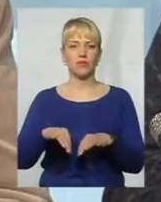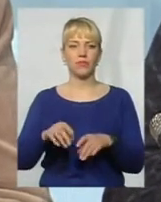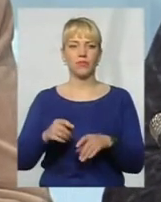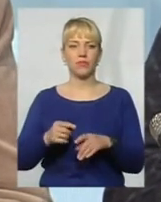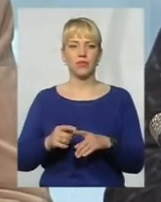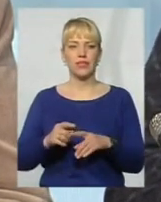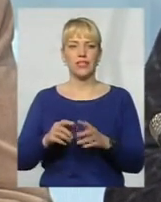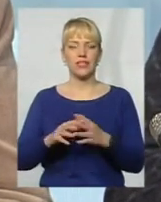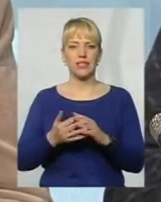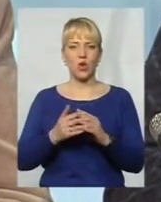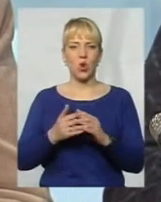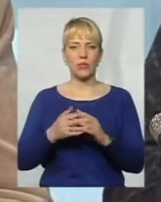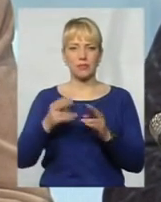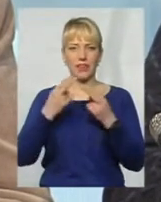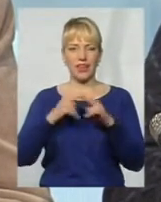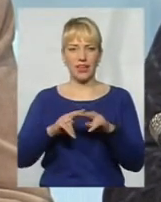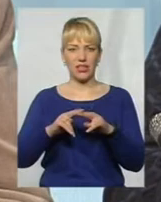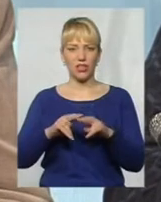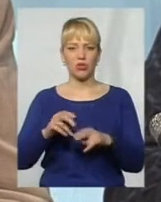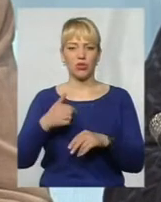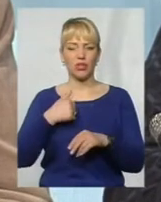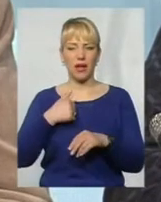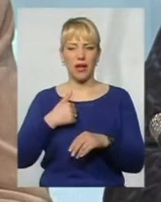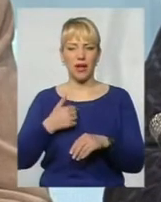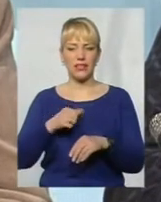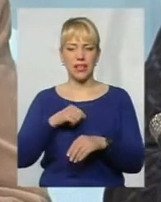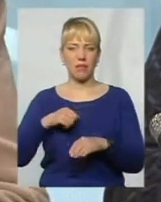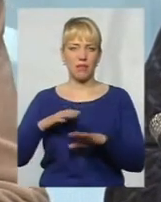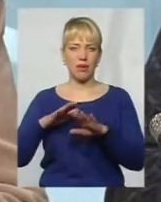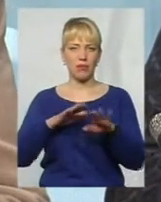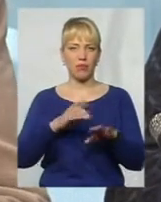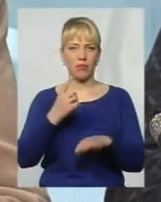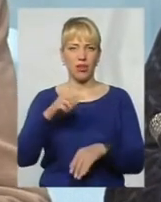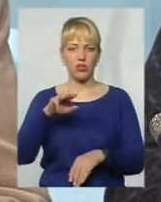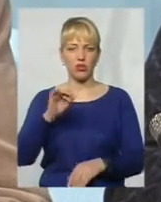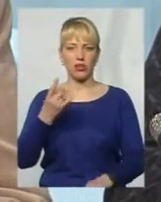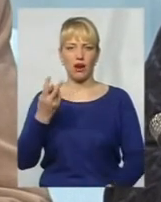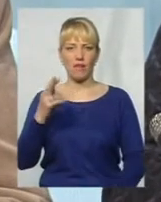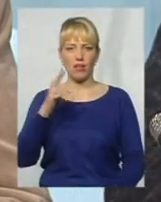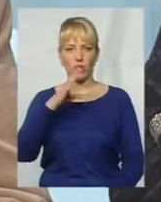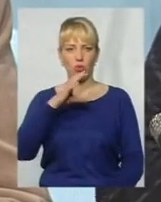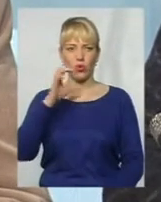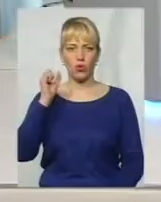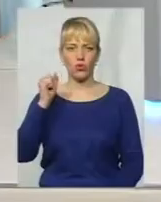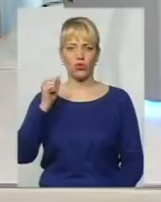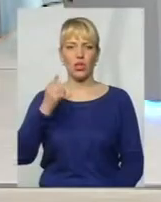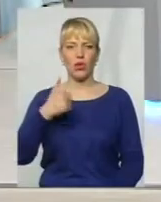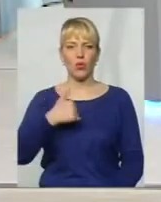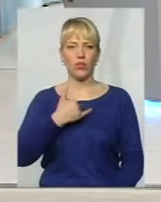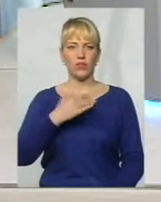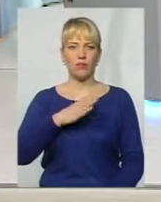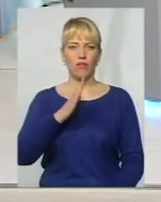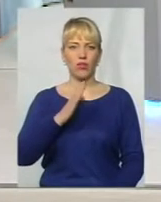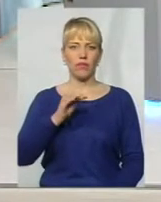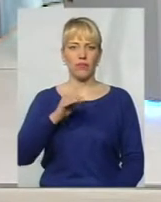райсількостехнік і відділення. Сам я прибув 1 травня ночі, вразі Володимир Федорович був,